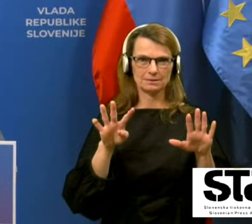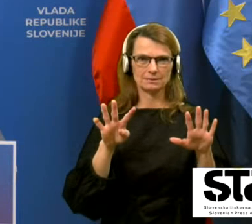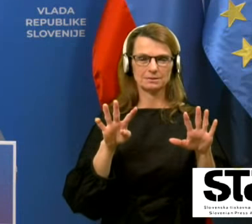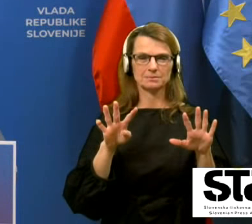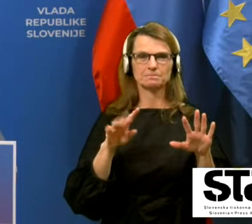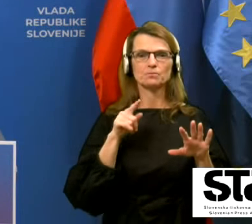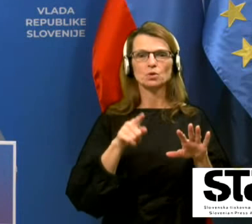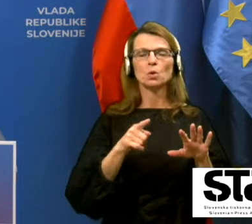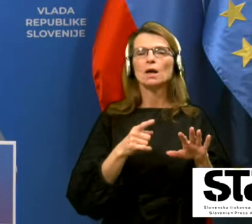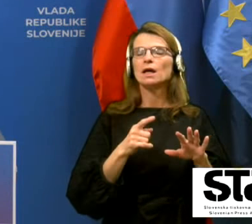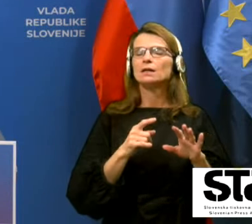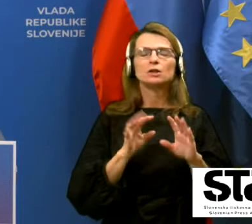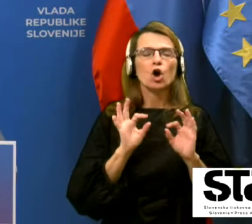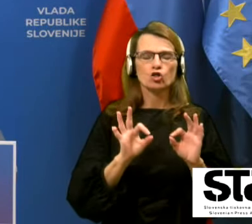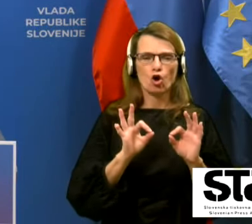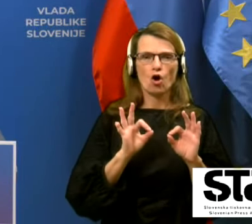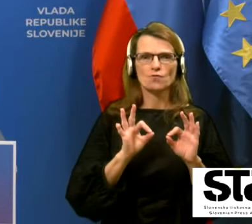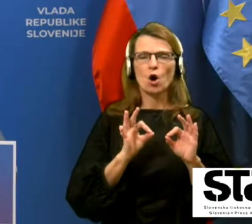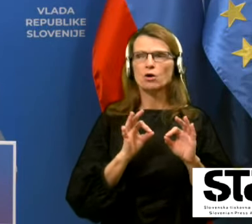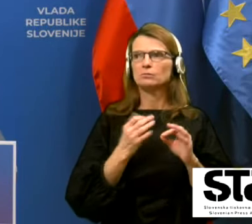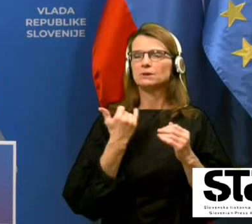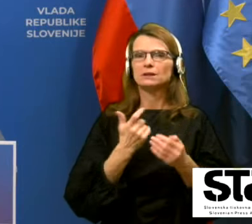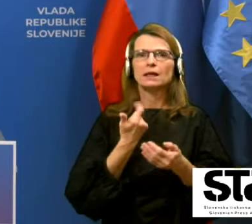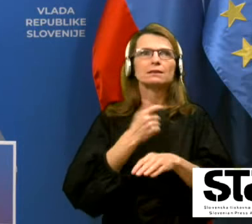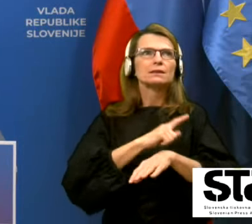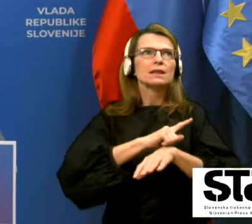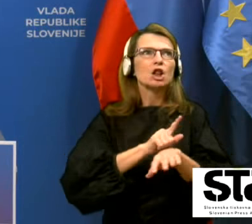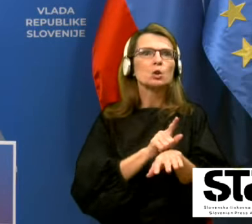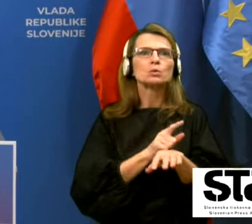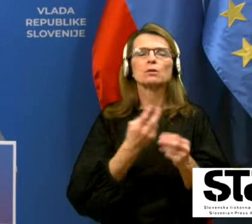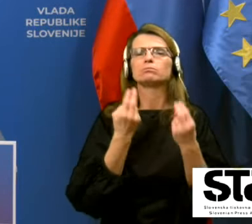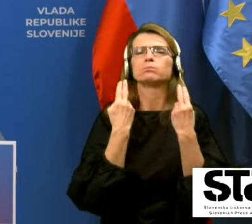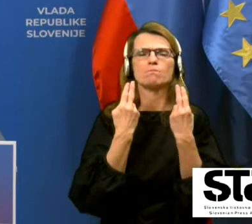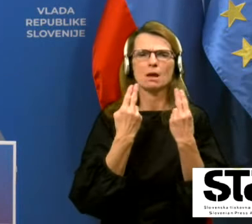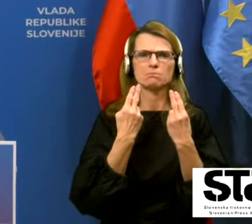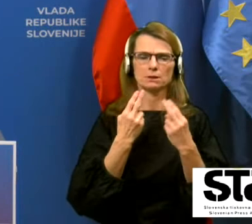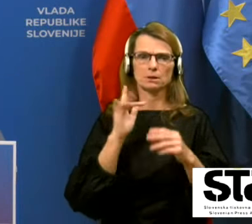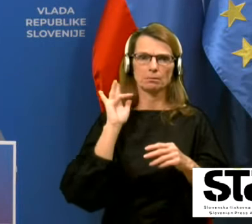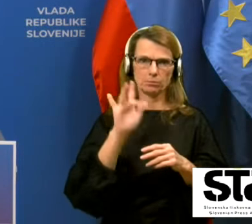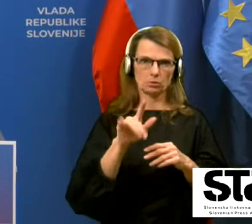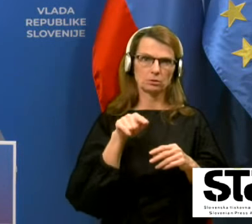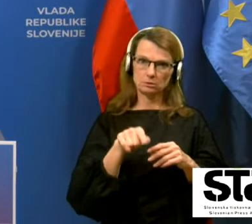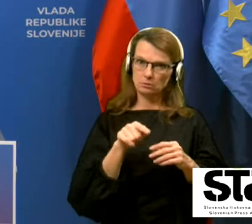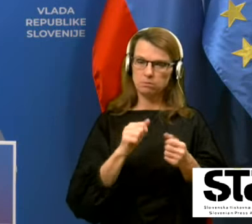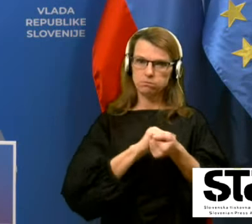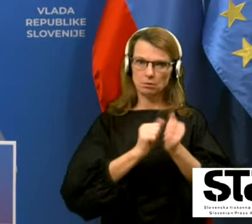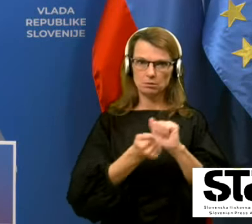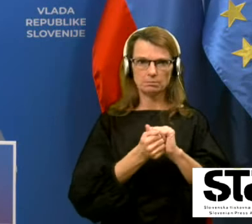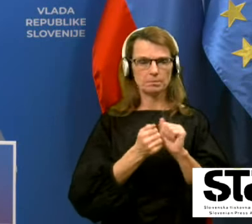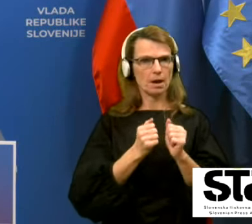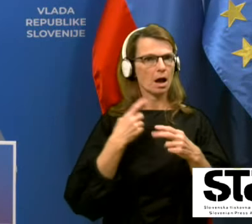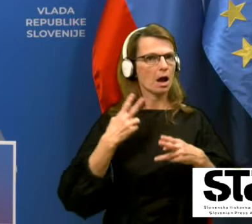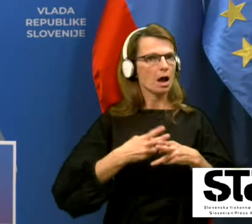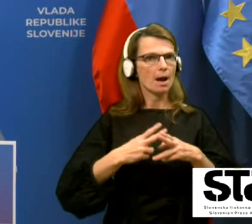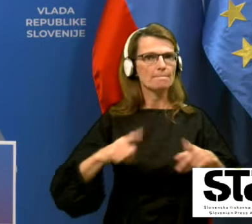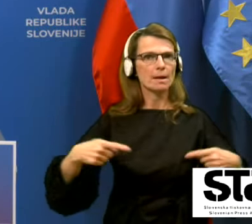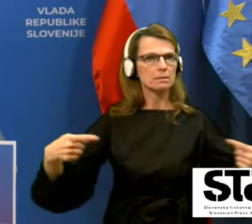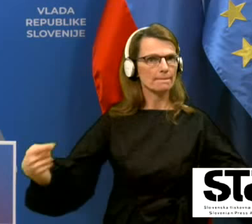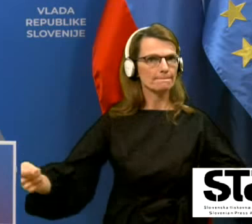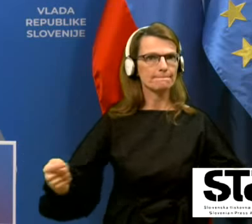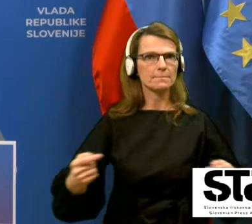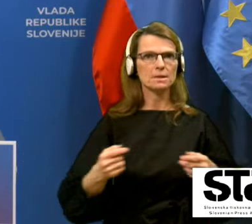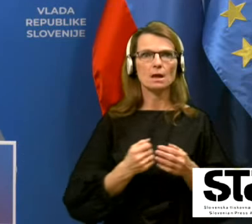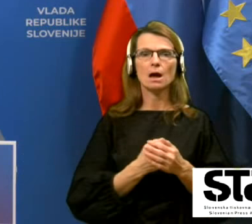Gre za zagotovo za prelomen trenutek v boju proti pandemiji, ki nam je nekako